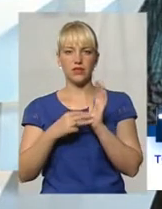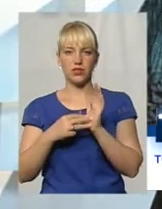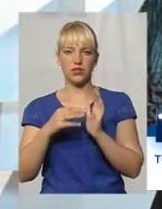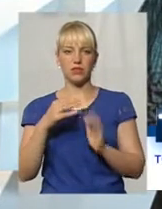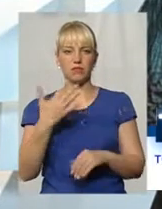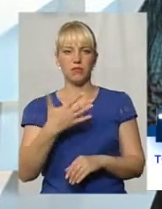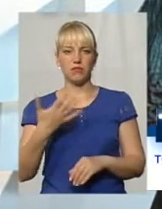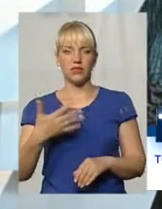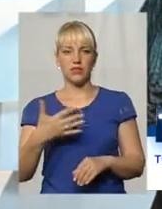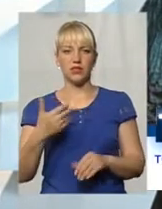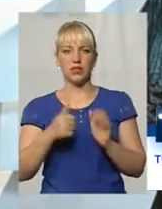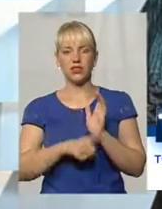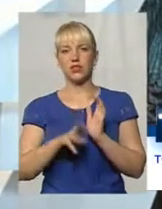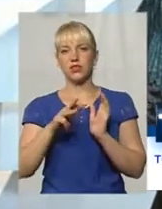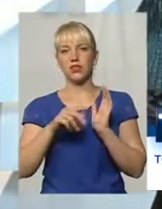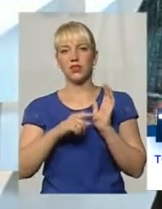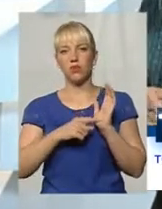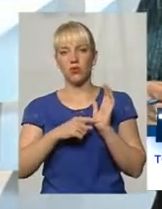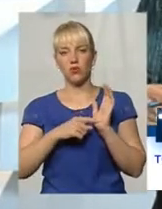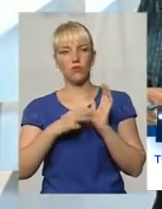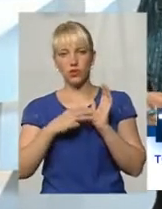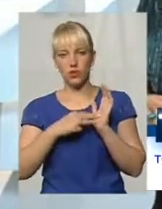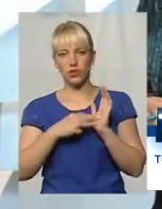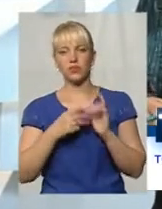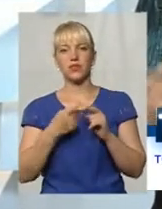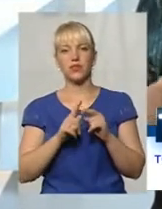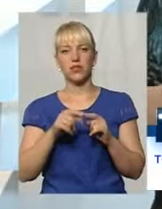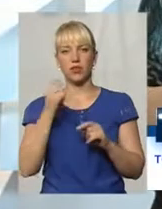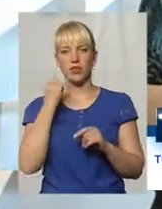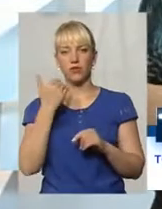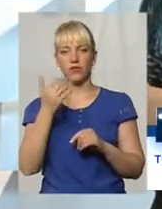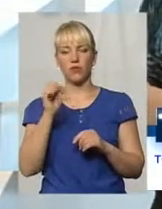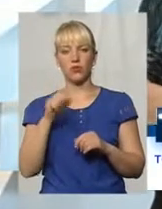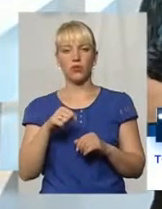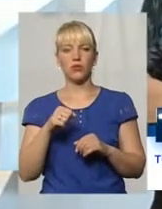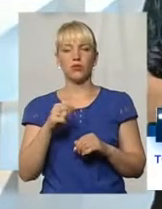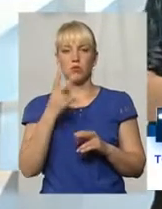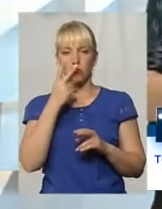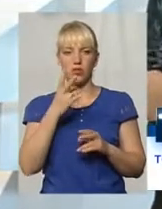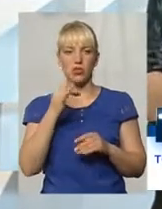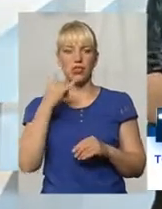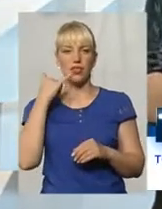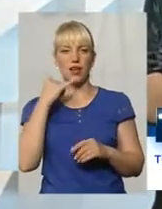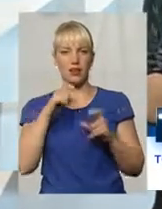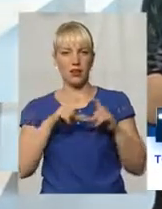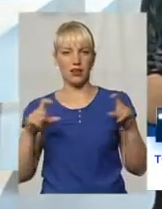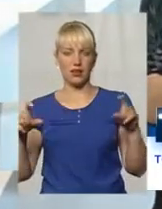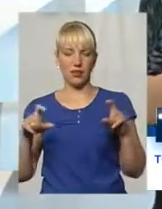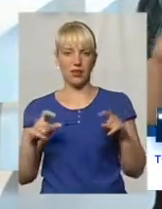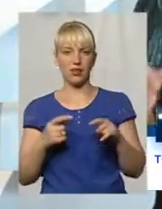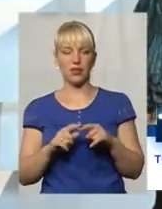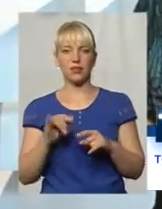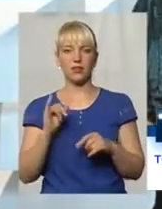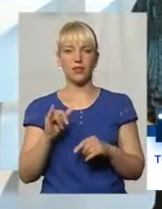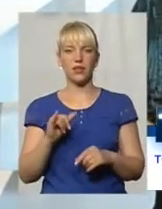-068. Цей телефон ви періодично бачите на своїх екранах,